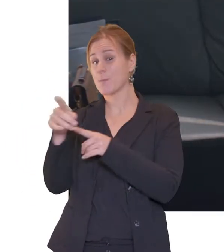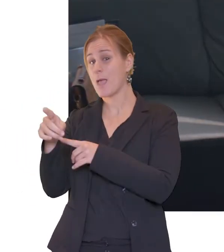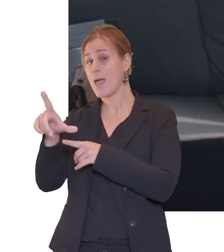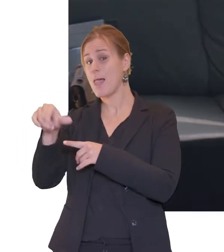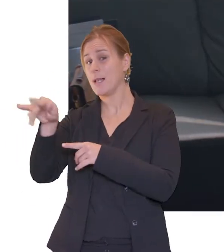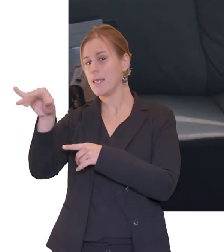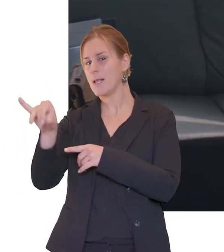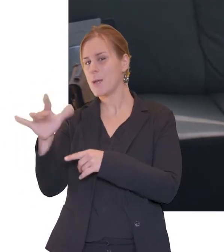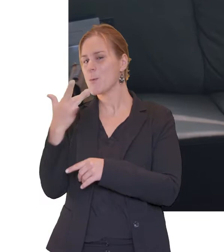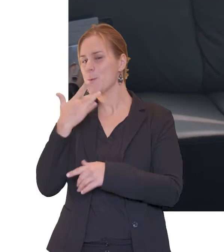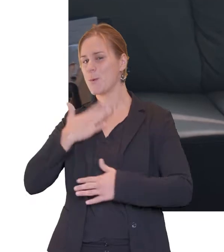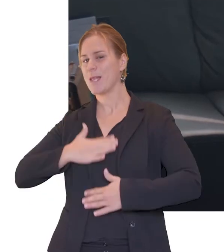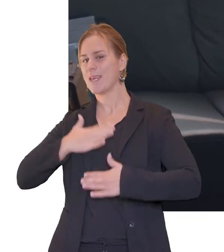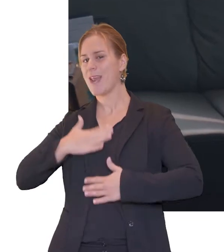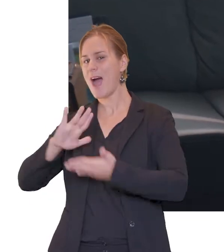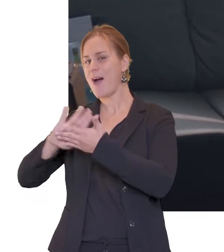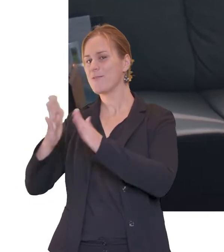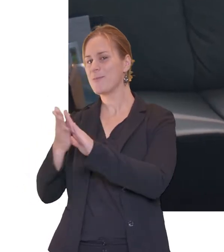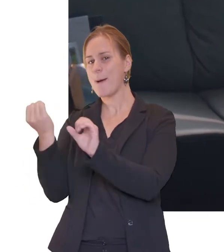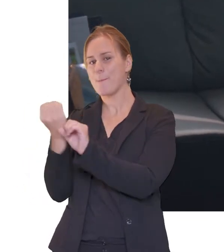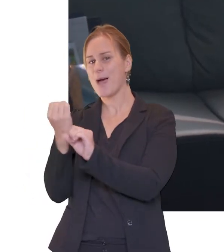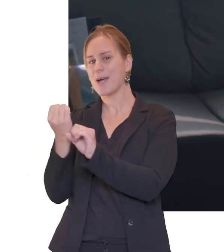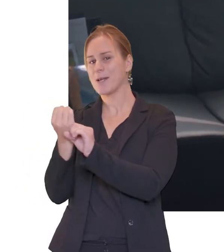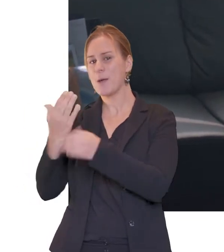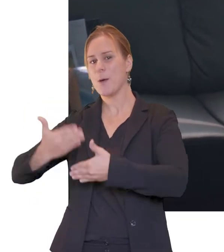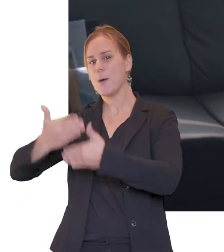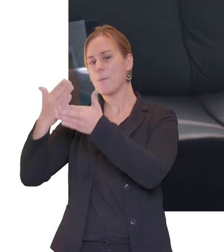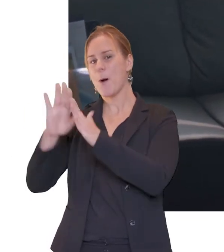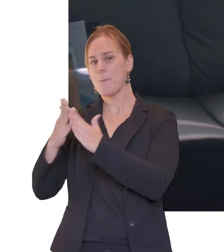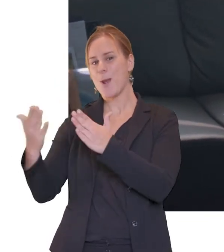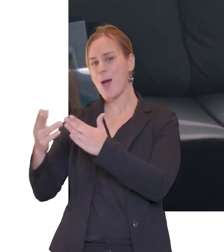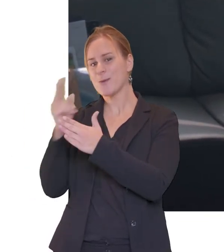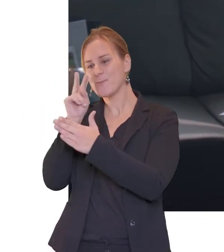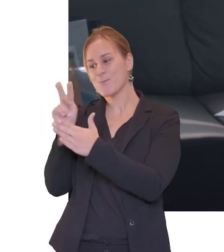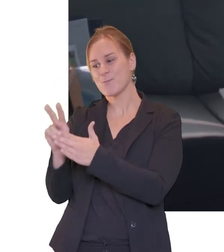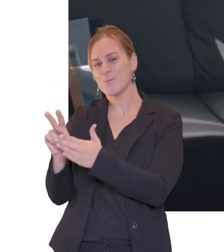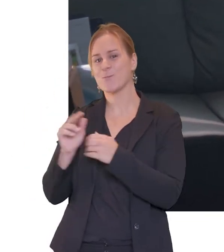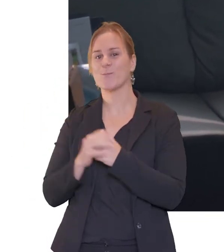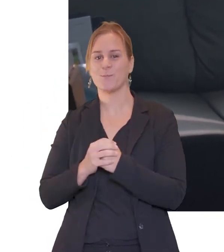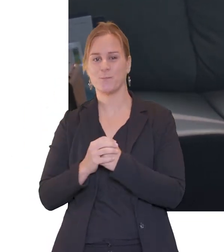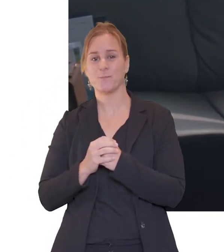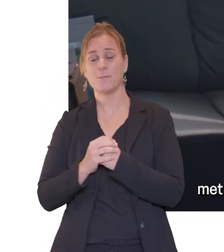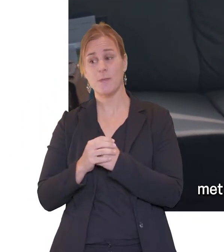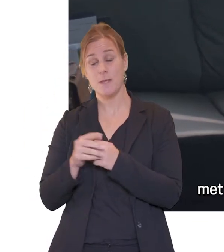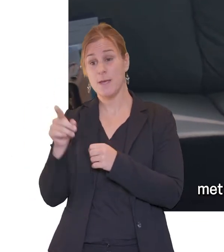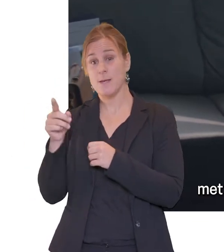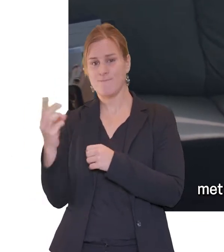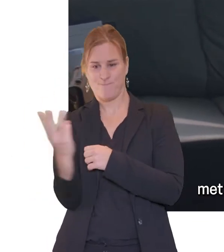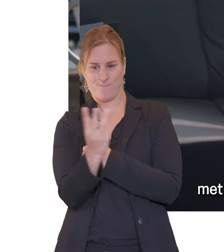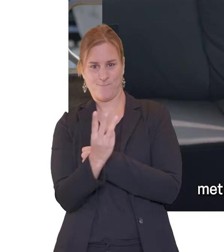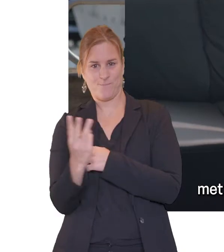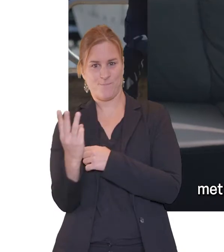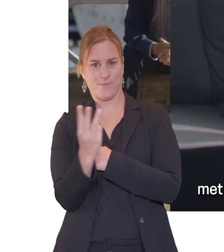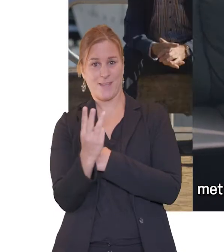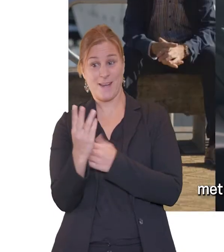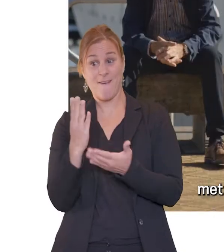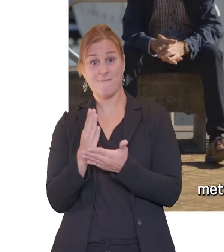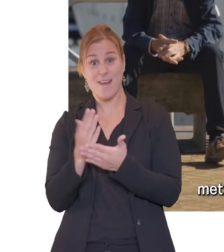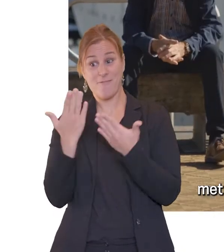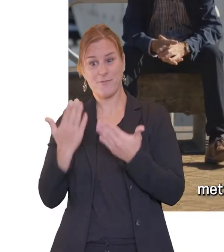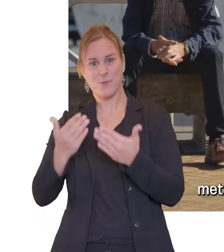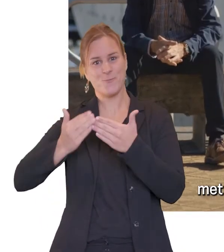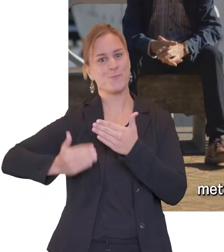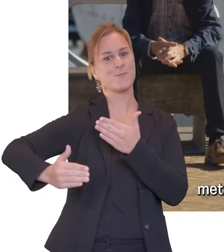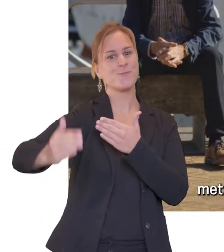Lily wil graag een afspraak maken om bouwplannen in te kijken. Lily, Pierre en Steffi